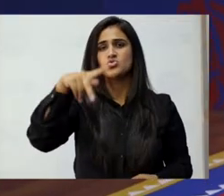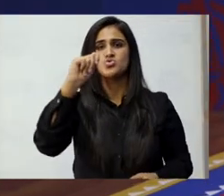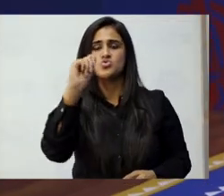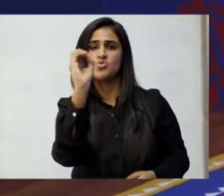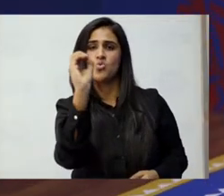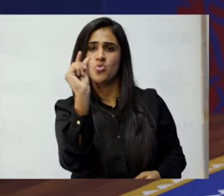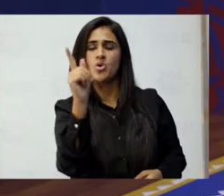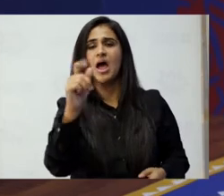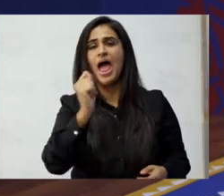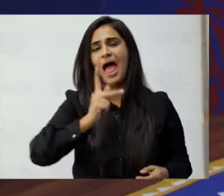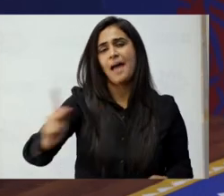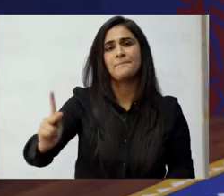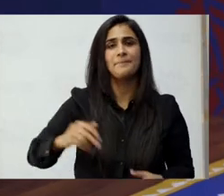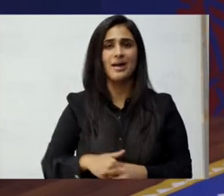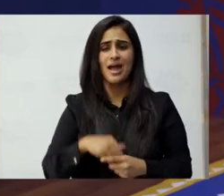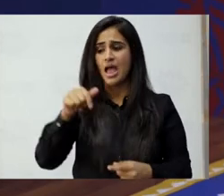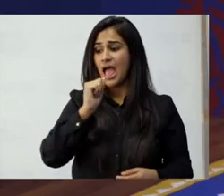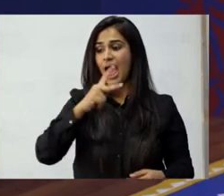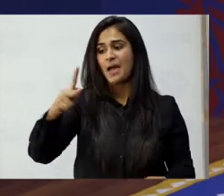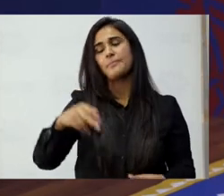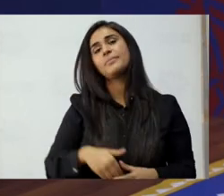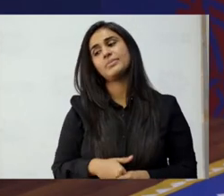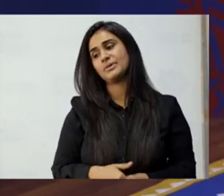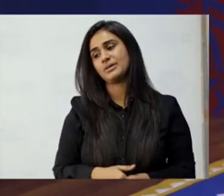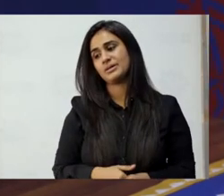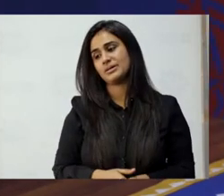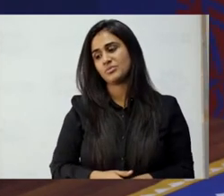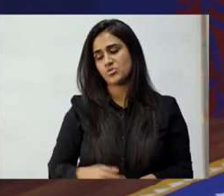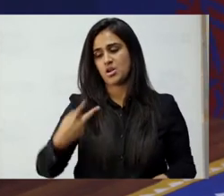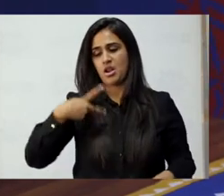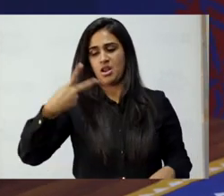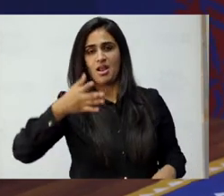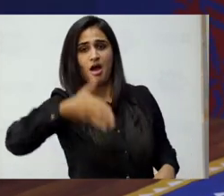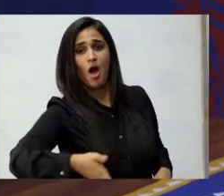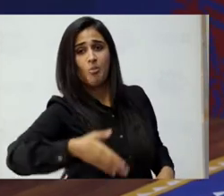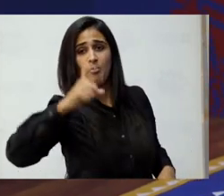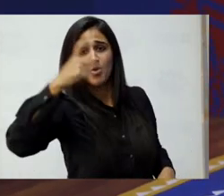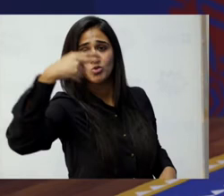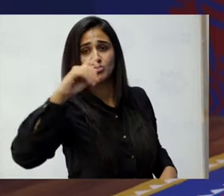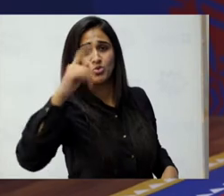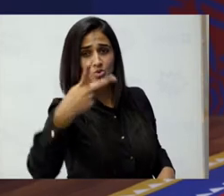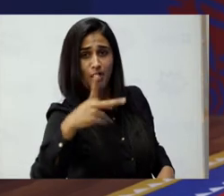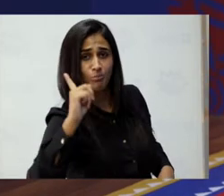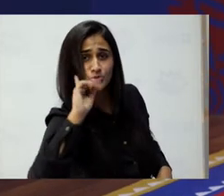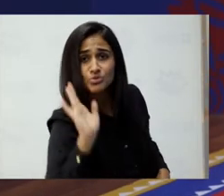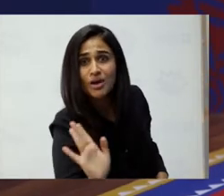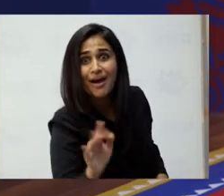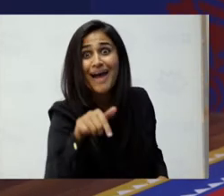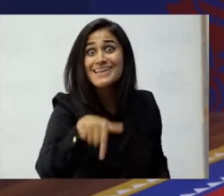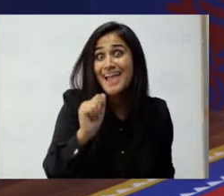ایک ایپ ہے انڈرود کا ایپ ہائے میونی میس چھوٹو نام تو سنائی ہوگا